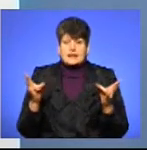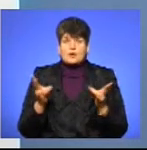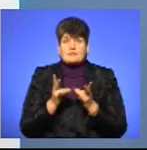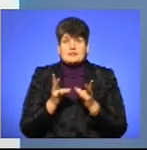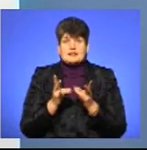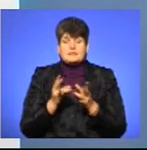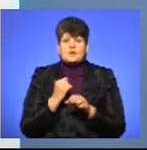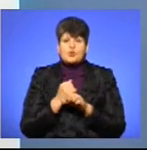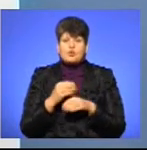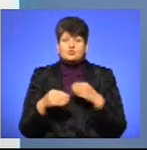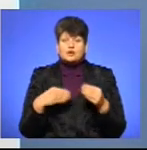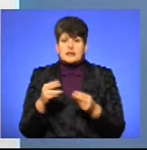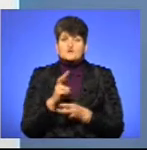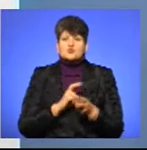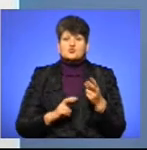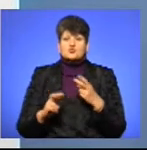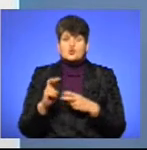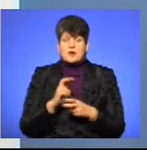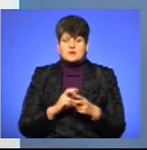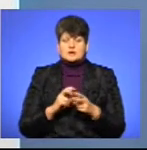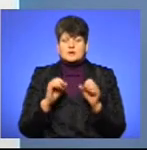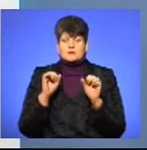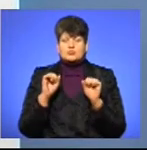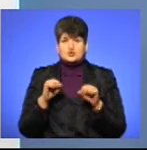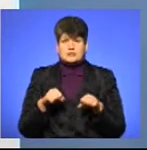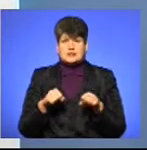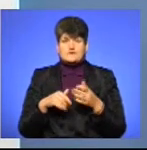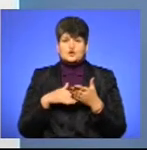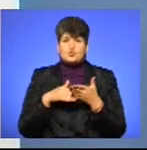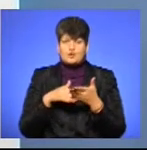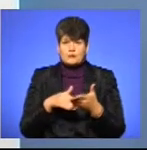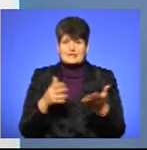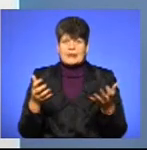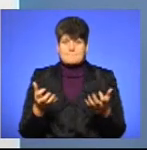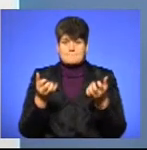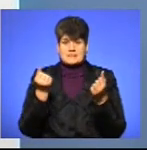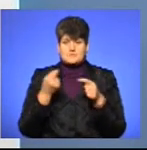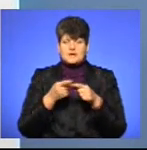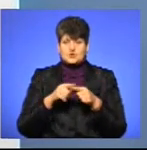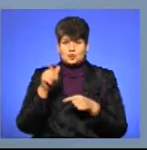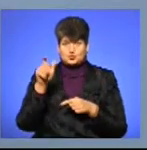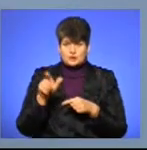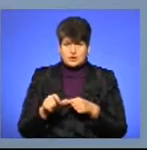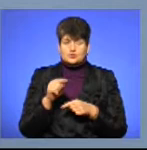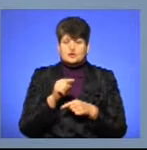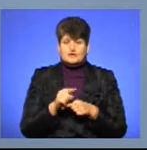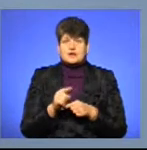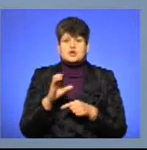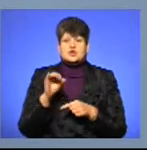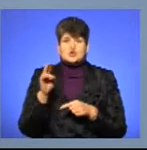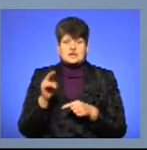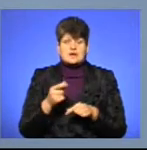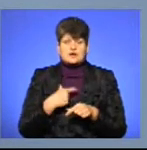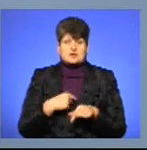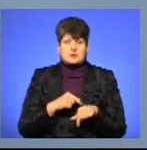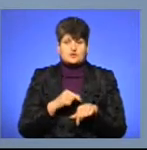і як роботодавцю шукати можливість допомогти і підтримати цю людину, для того, щоб вона соціально себе